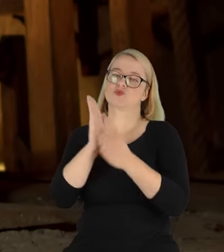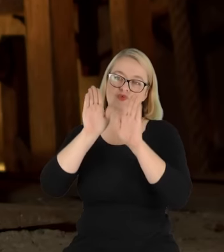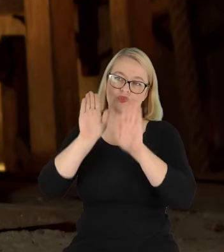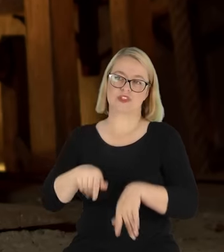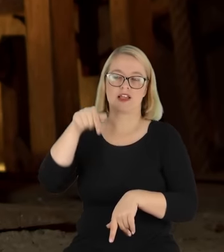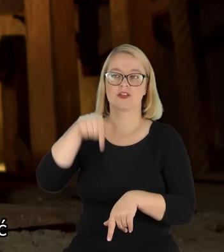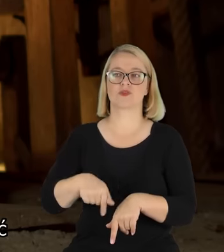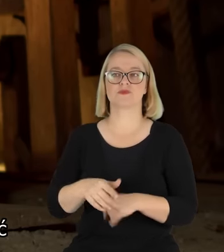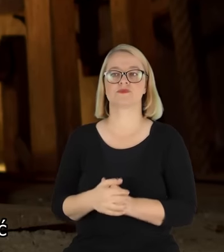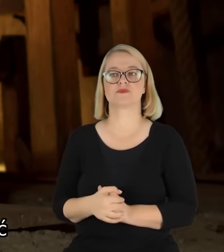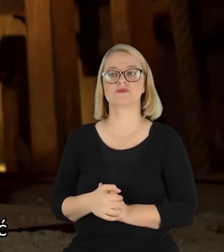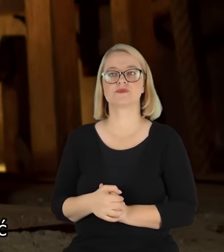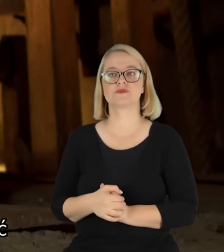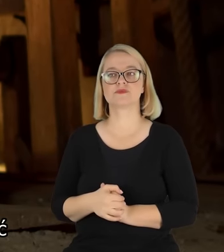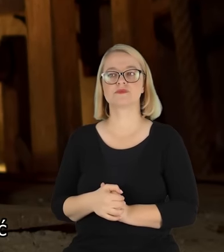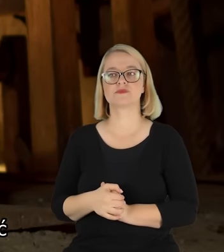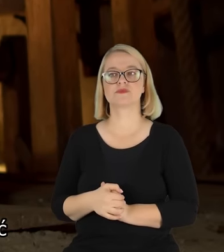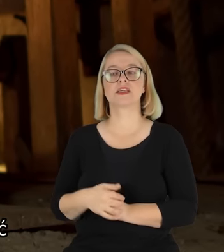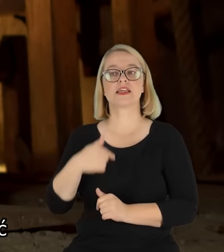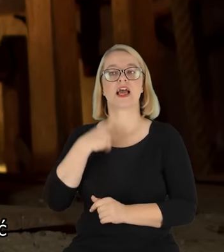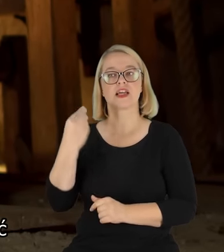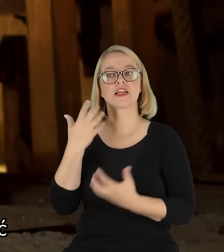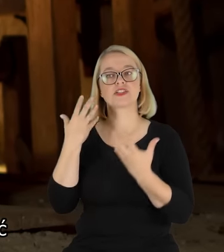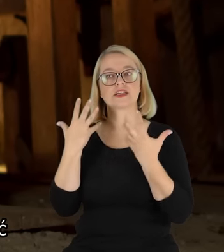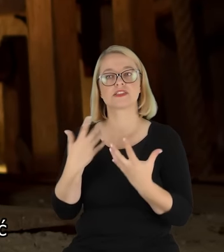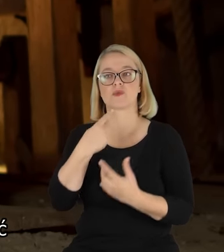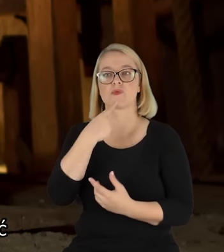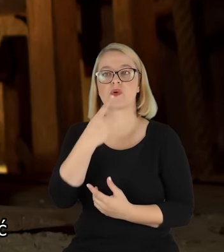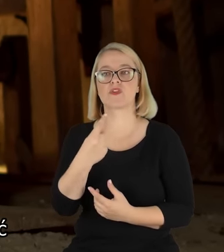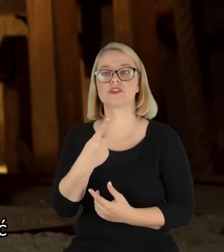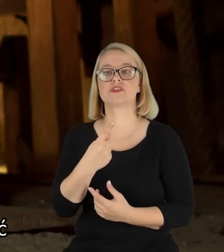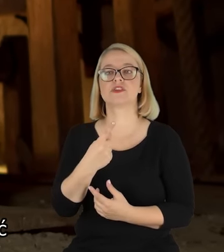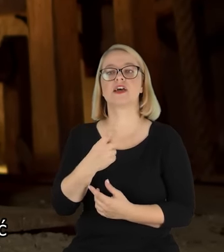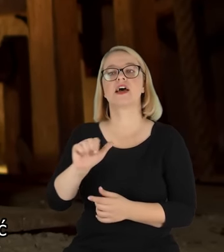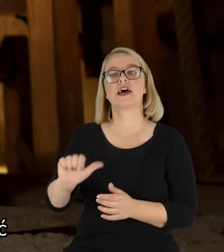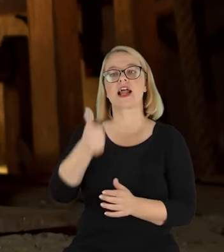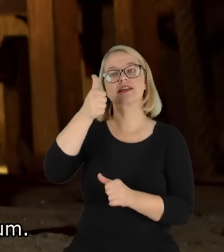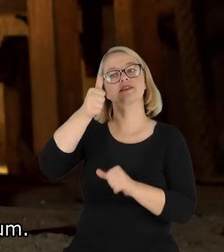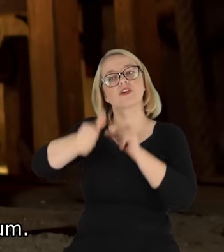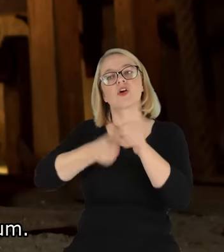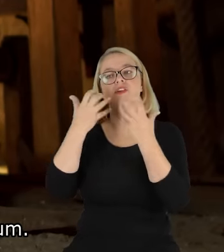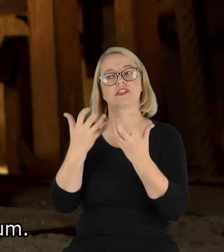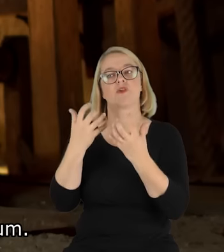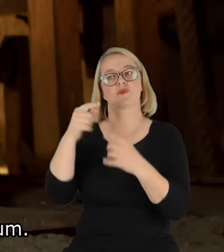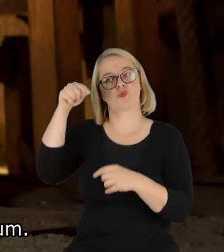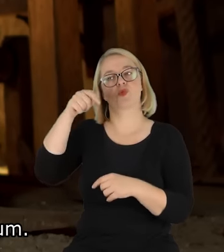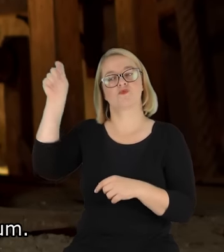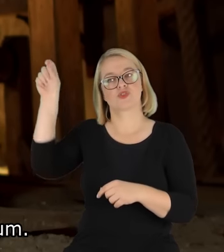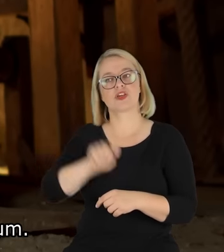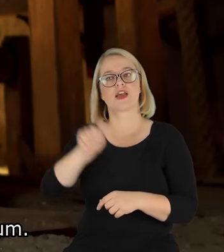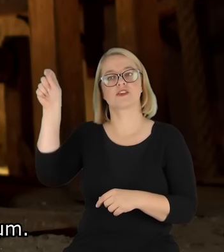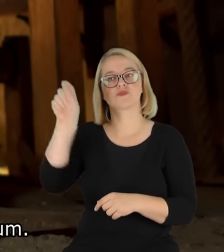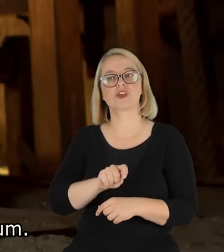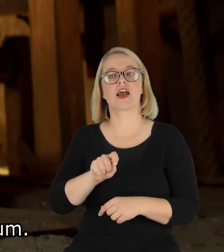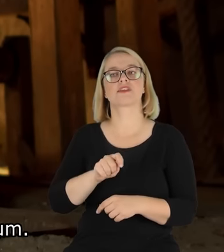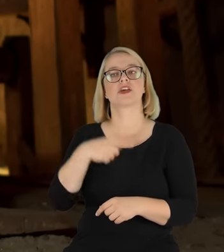zostanie. No i jeszcze chciałbym tutaj raz chociaż do roku sobie zjechać i tak sobie